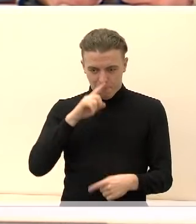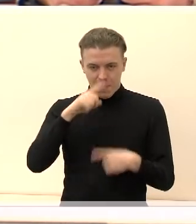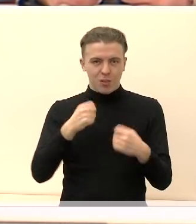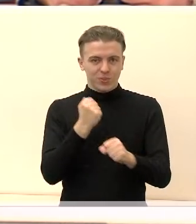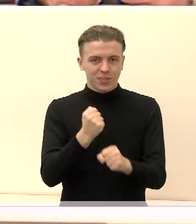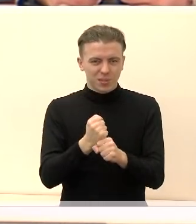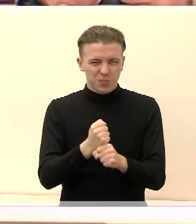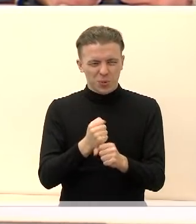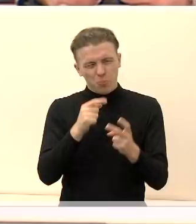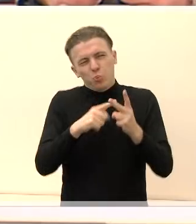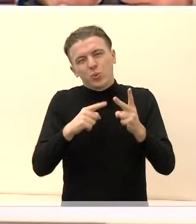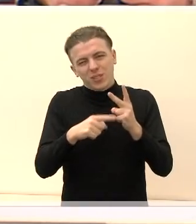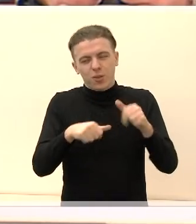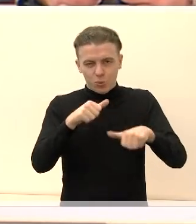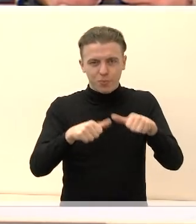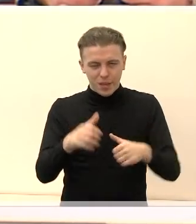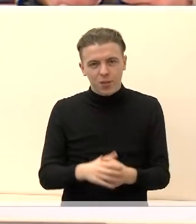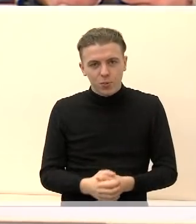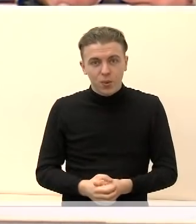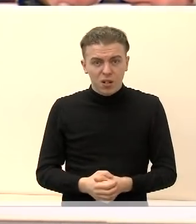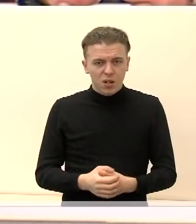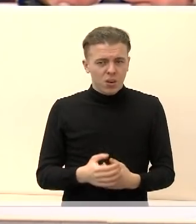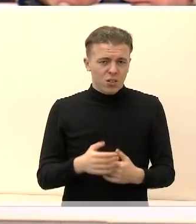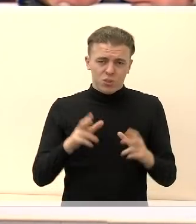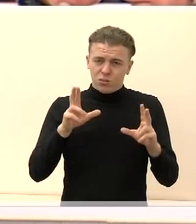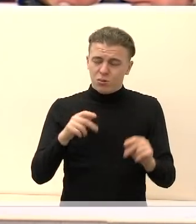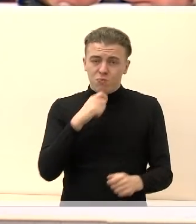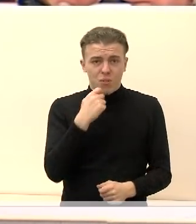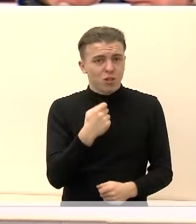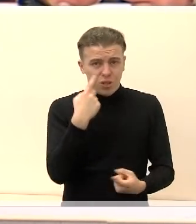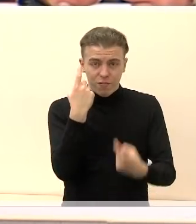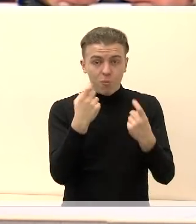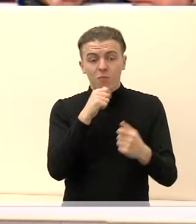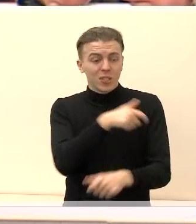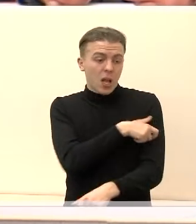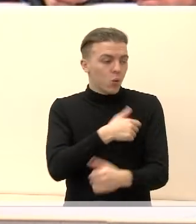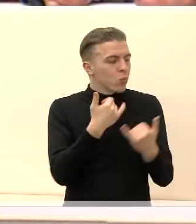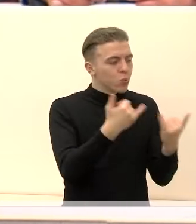laiko pusantrų. Tai iš tikrųjų labai mažai informacijos yra duodama seniūnaičiam.